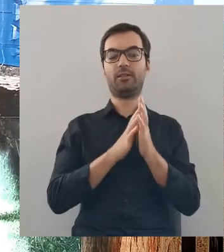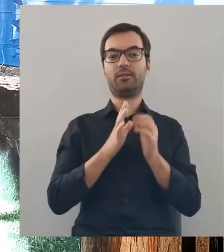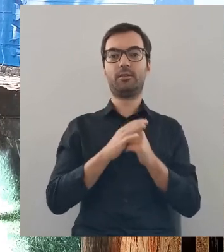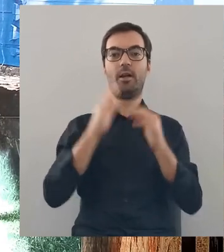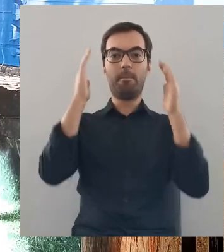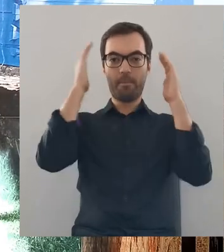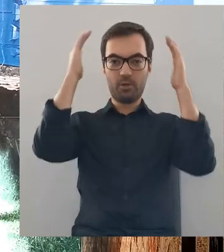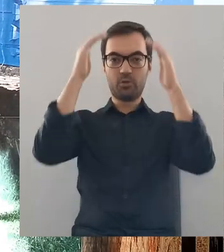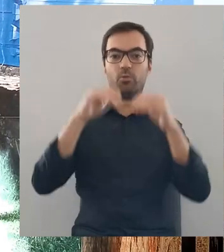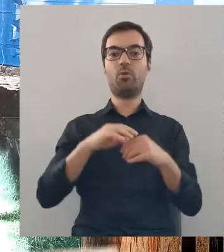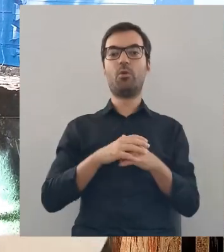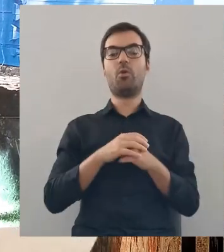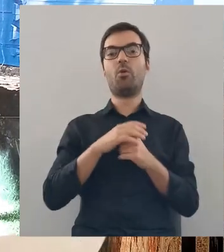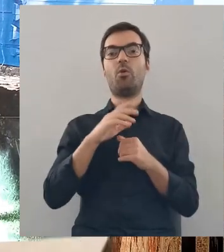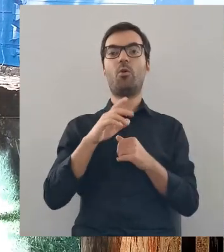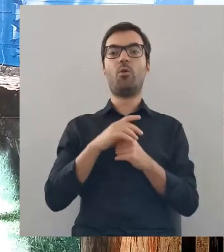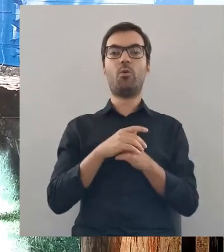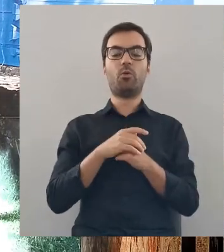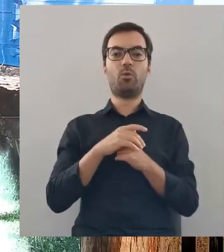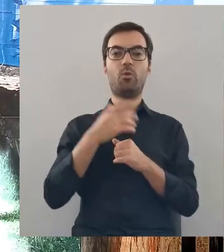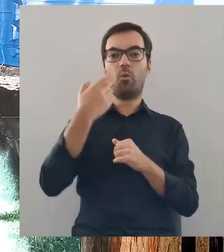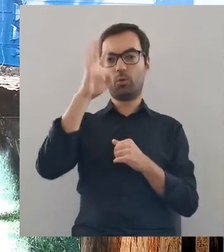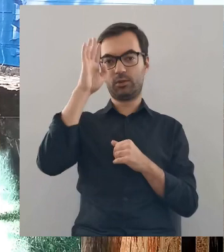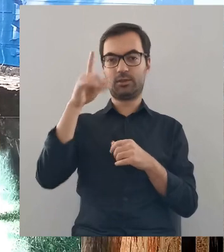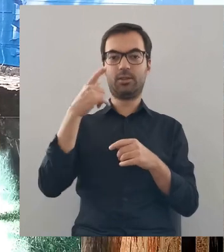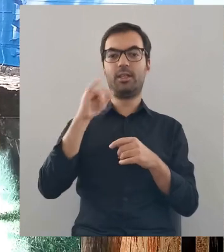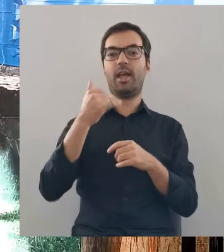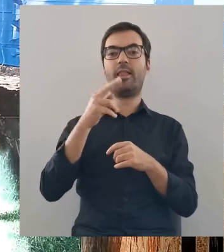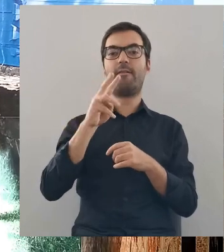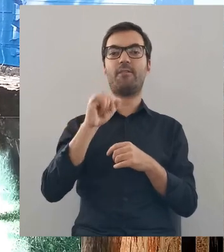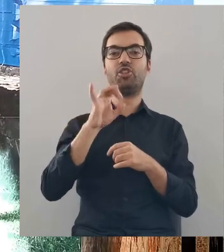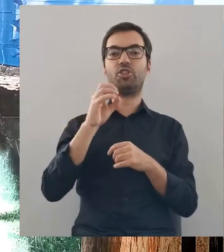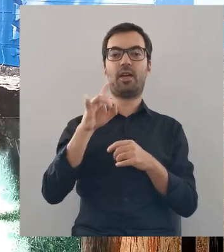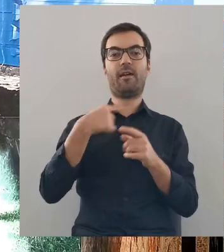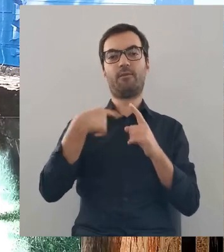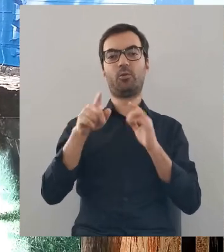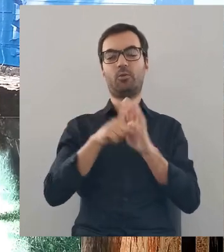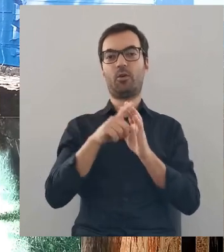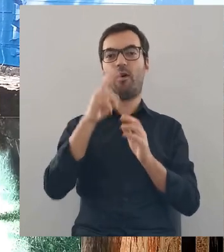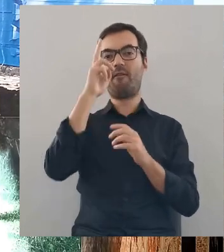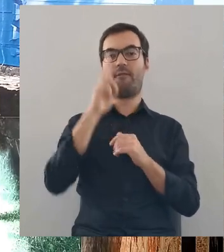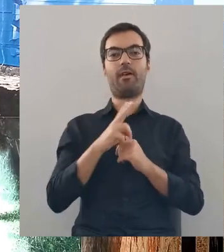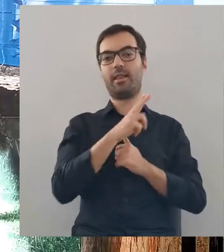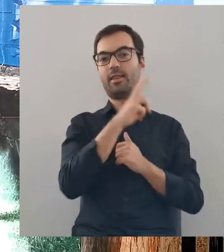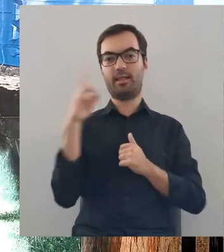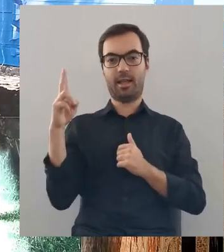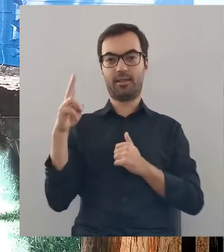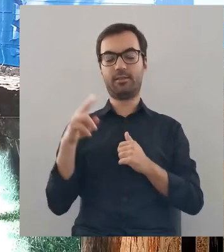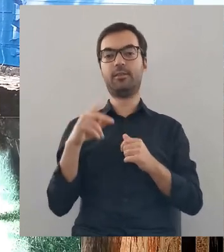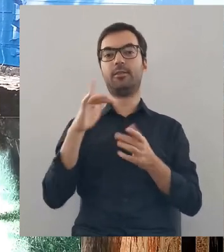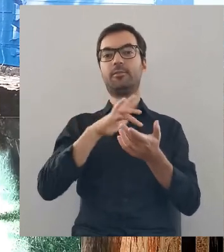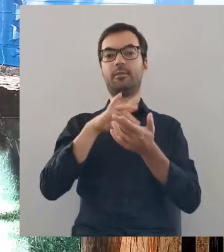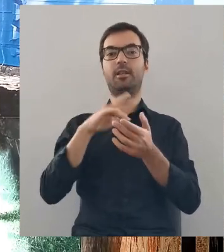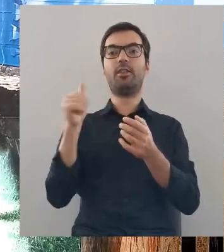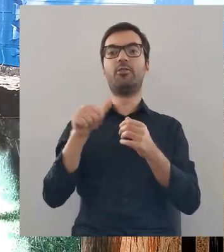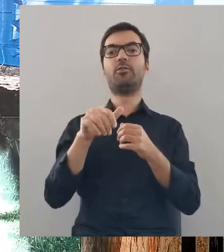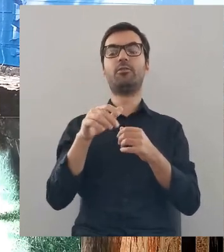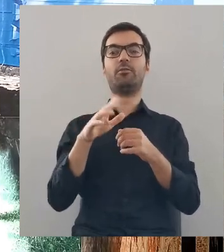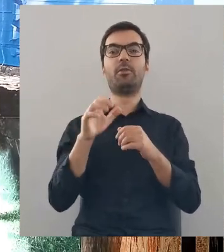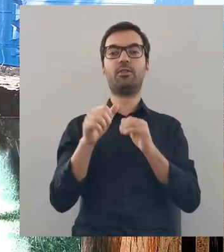Podlasia biskup łódzki, Jan Wyczga, w liście, który został zaadresowany do Watykanu i wysłany w